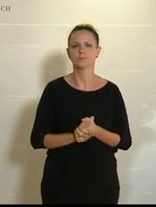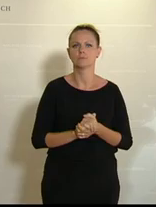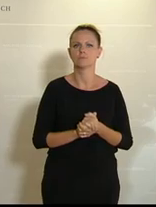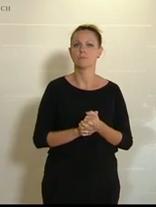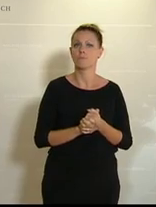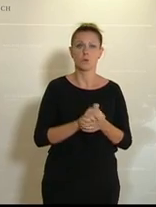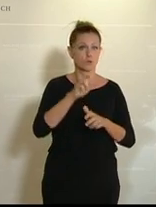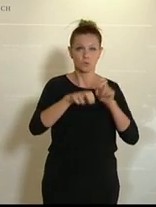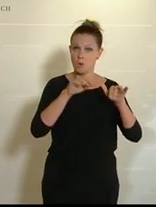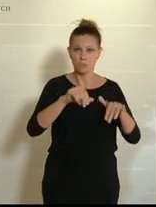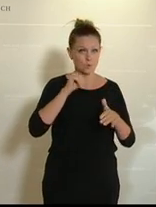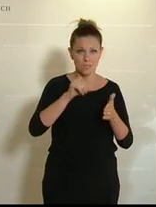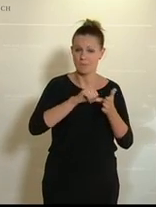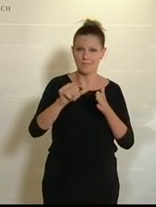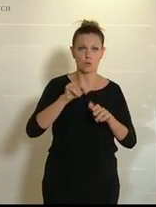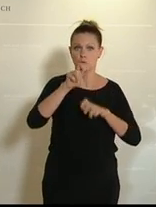zurückzubekommen.